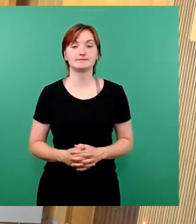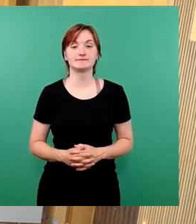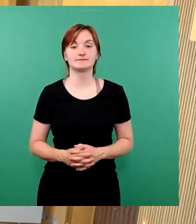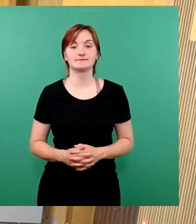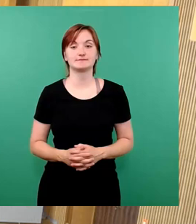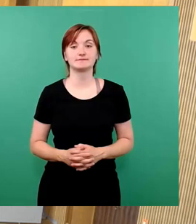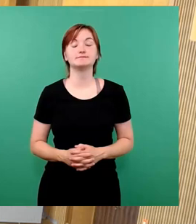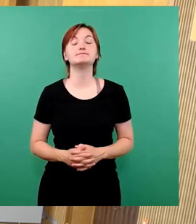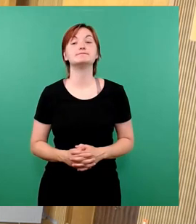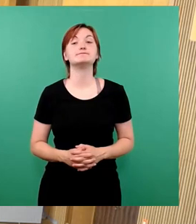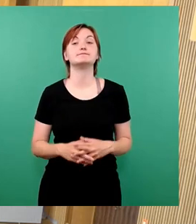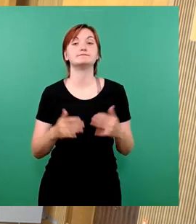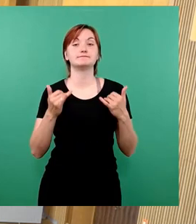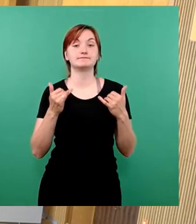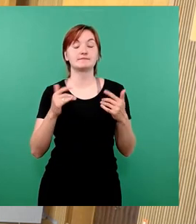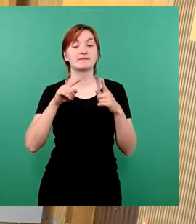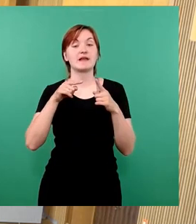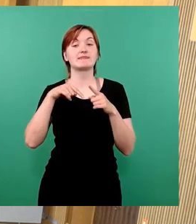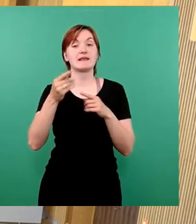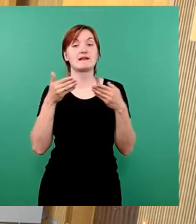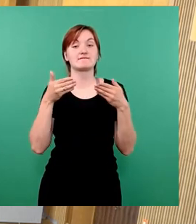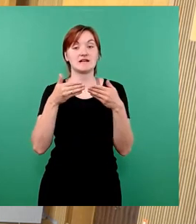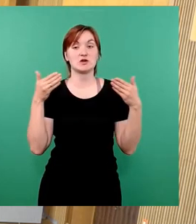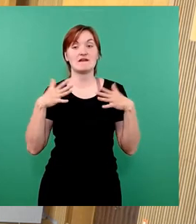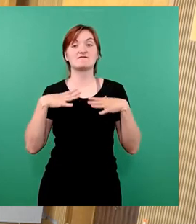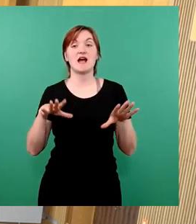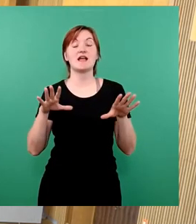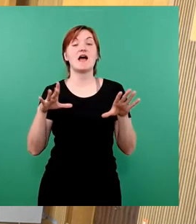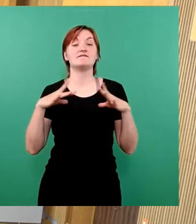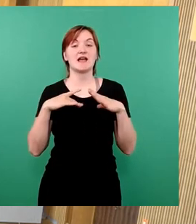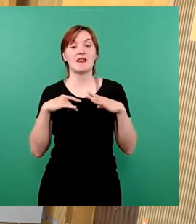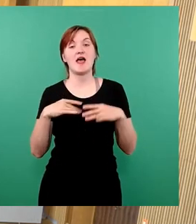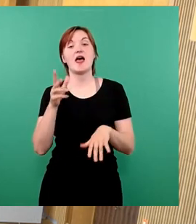Wir kommen zur nächsten Fraktion, Freie Wähler, Freie Bürger, Herr Genschmann.